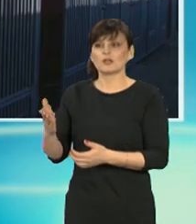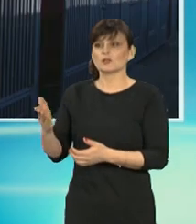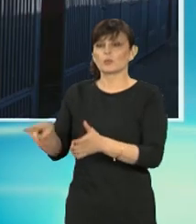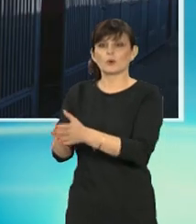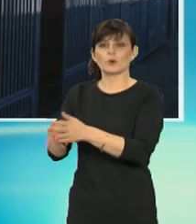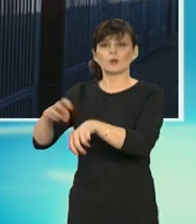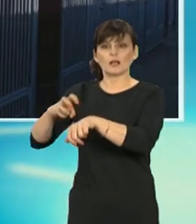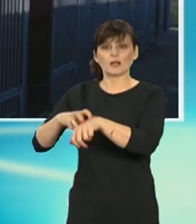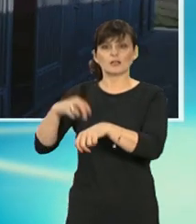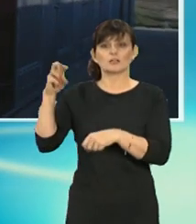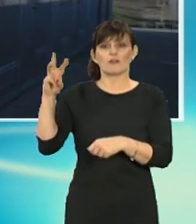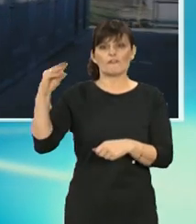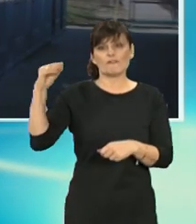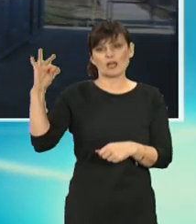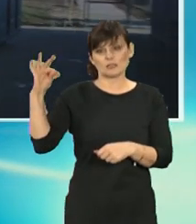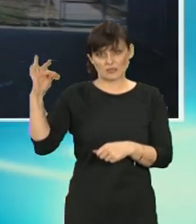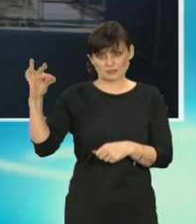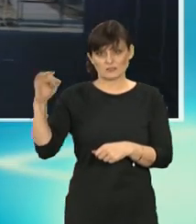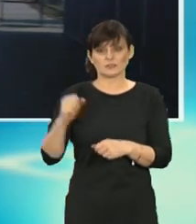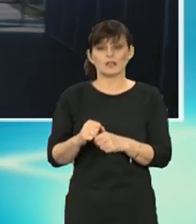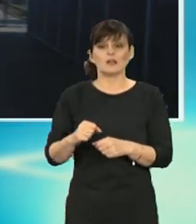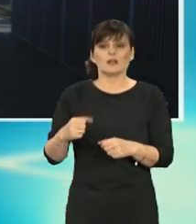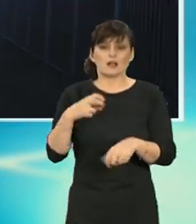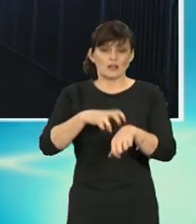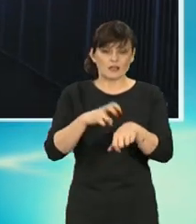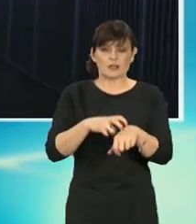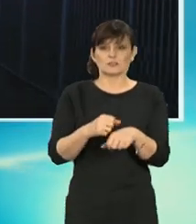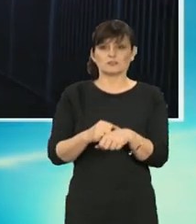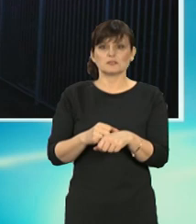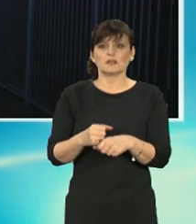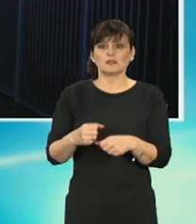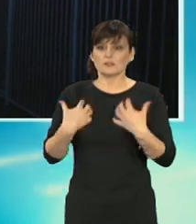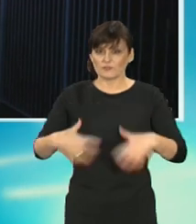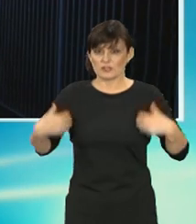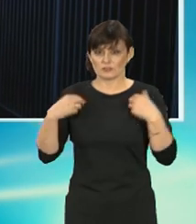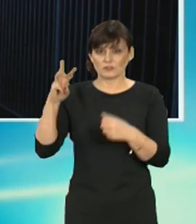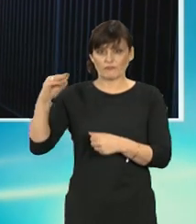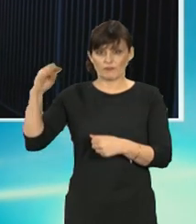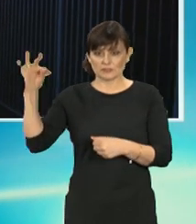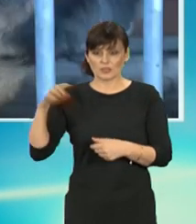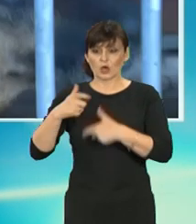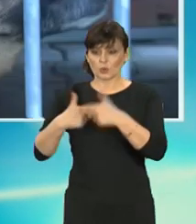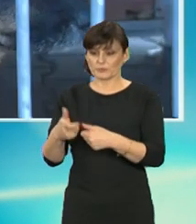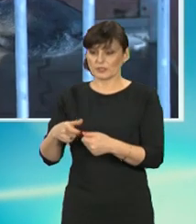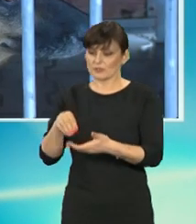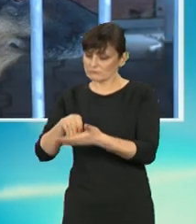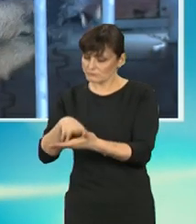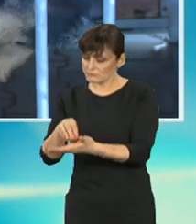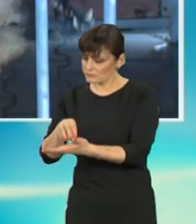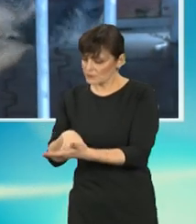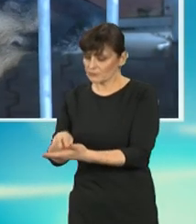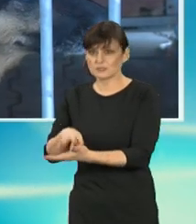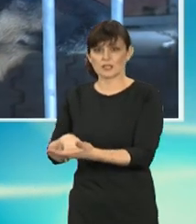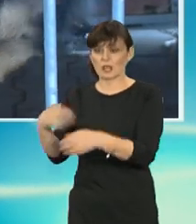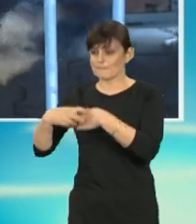nas do weterynarza, leczone, lekarz sporządza obdukcję, wszystkie